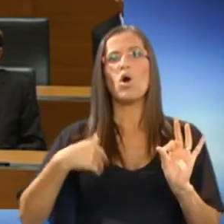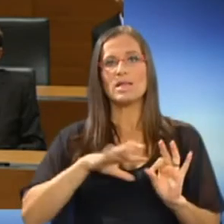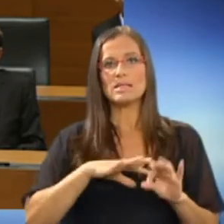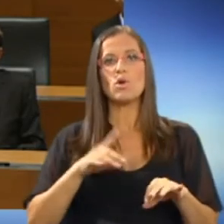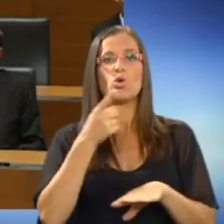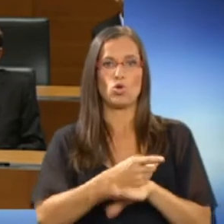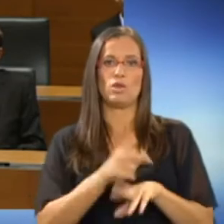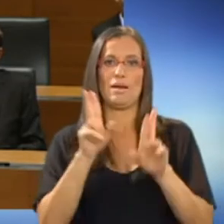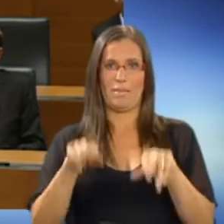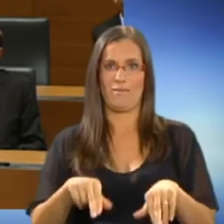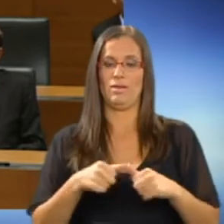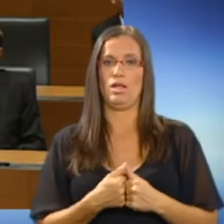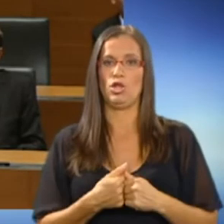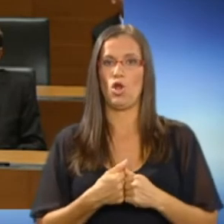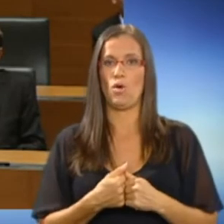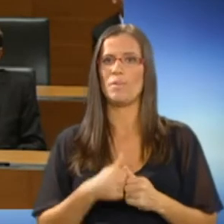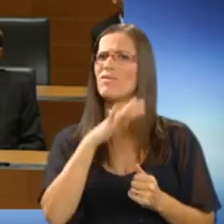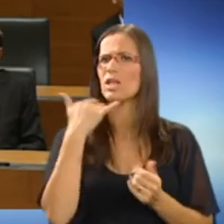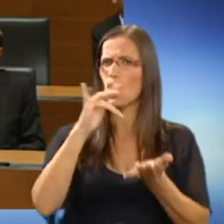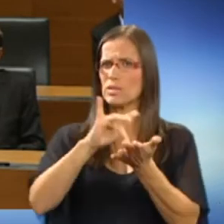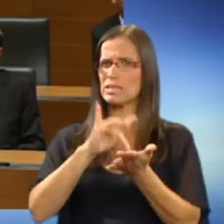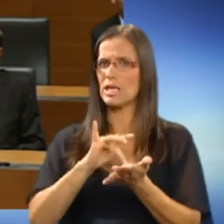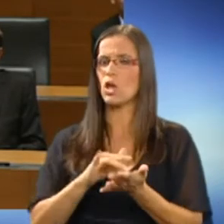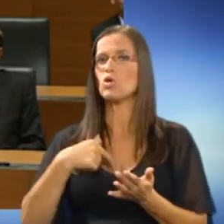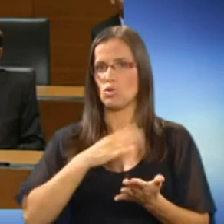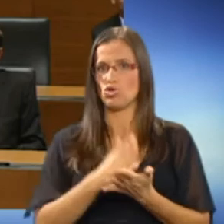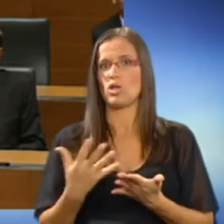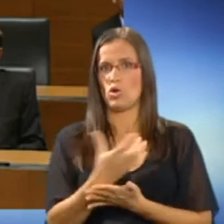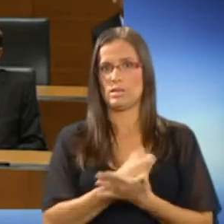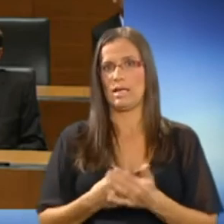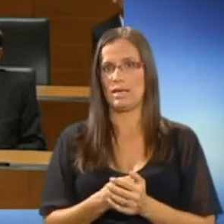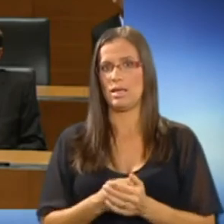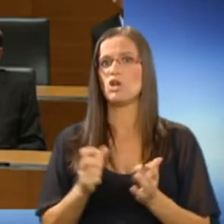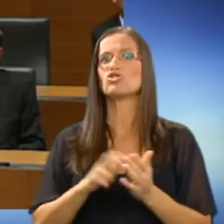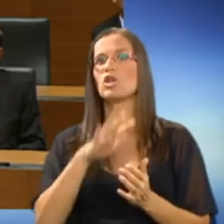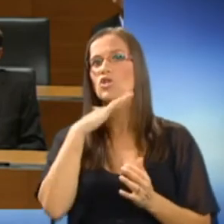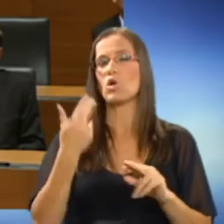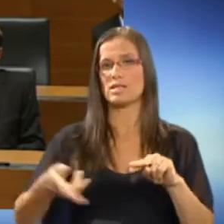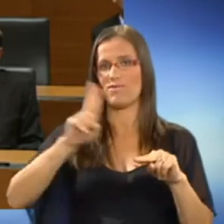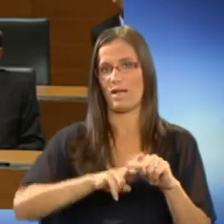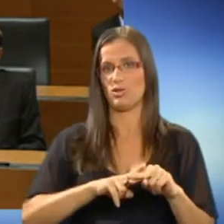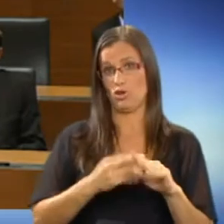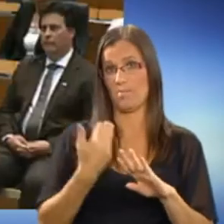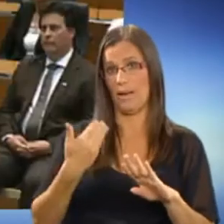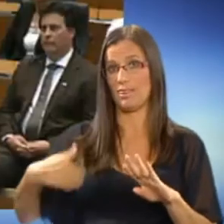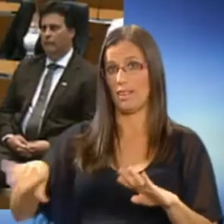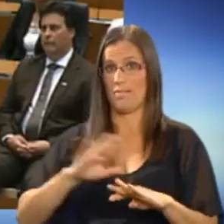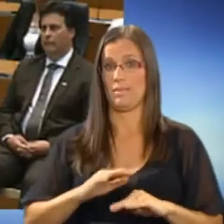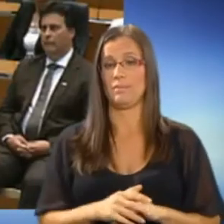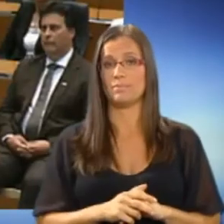odločili pravilno. Veliko ciljev smo že dosegli. Še dosti več jih je pred nami.